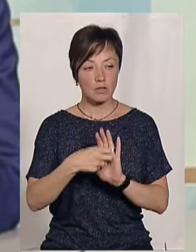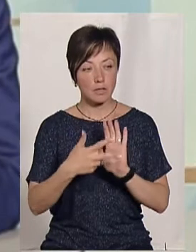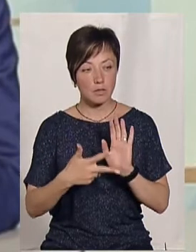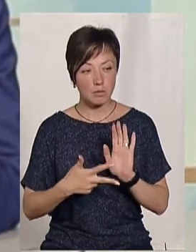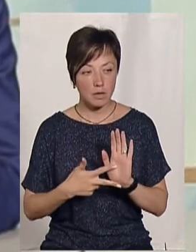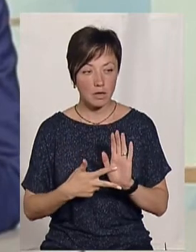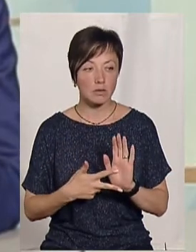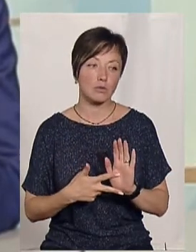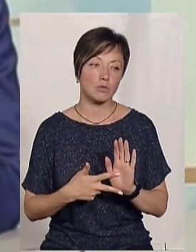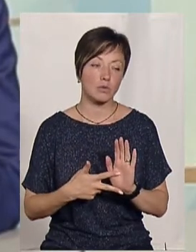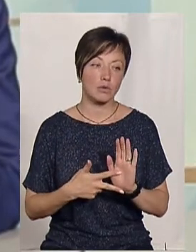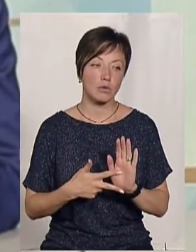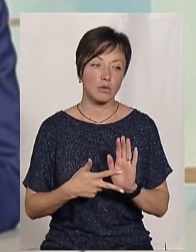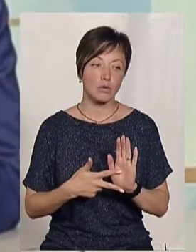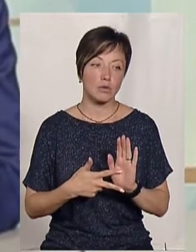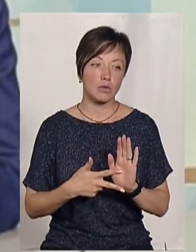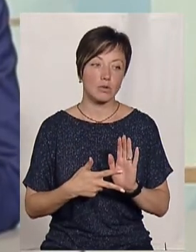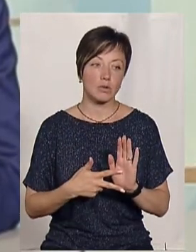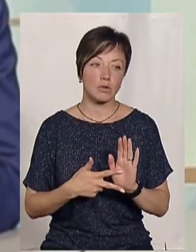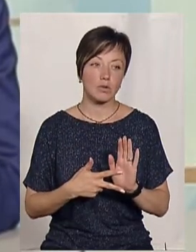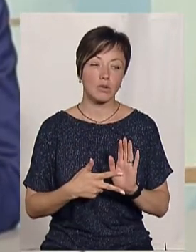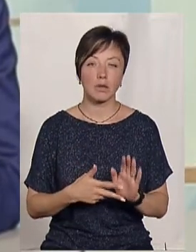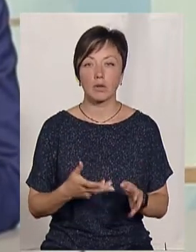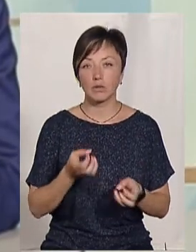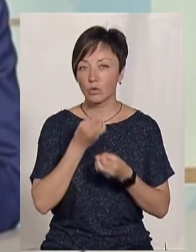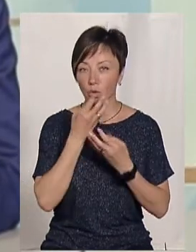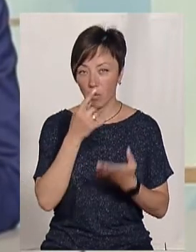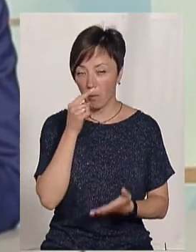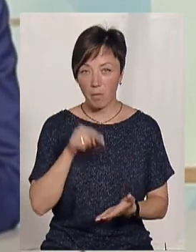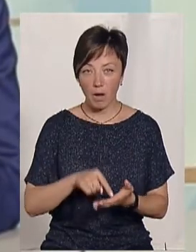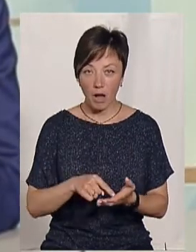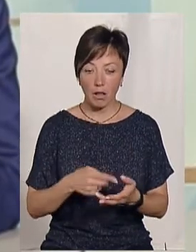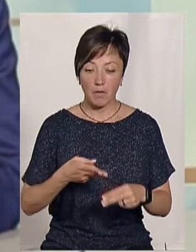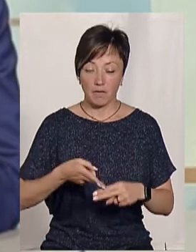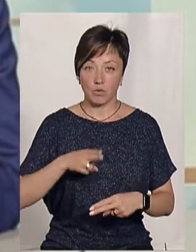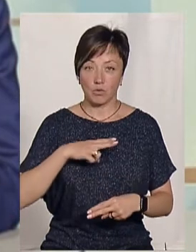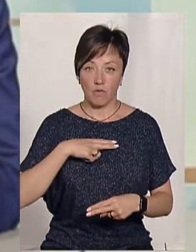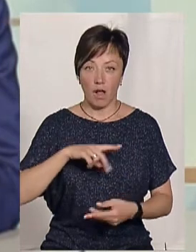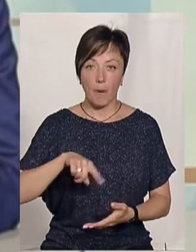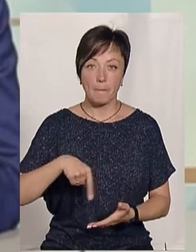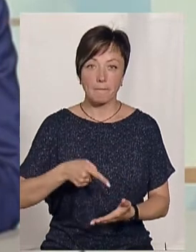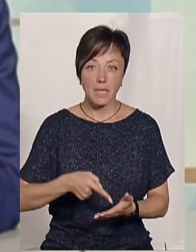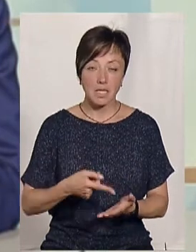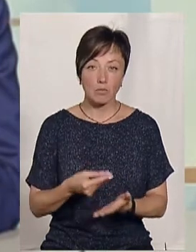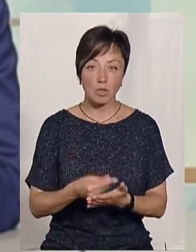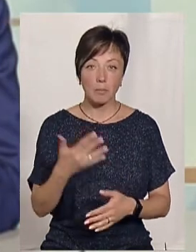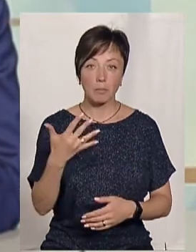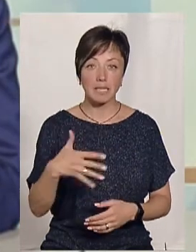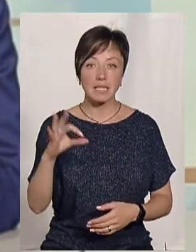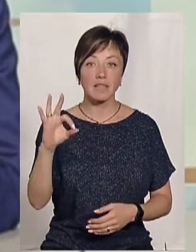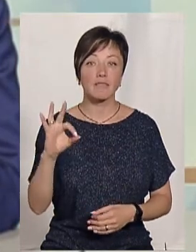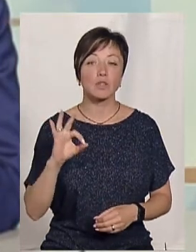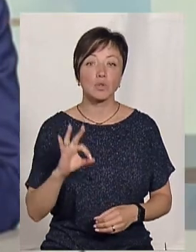і ми дуже гарно попали з цією програмою, тому що нам відшкодувало місто 50